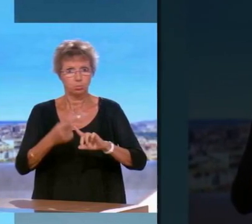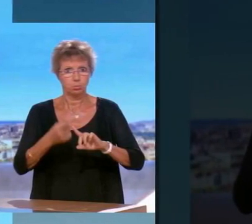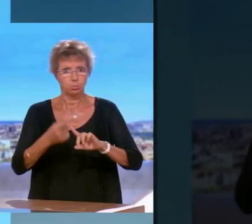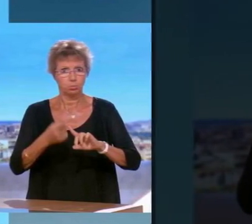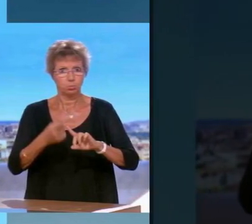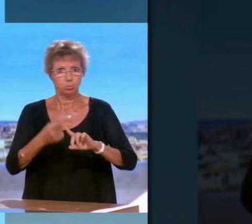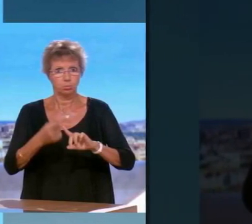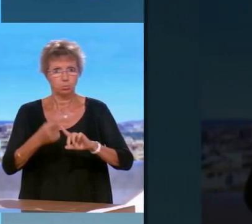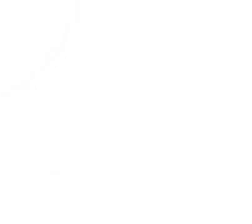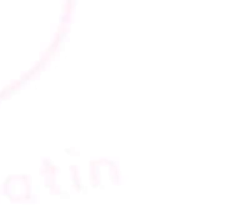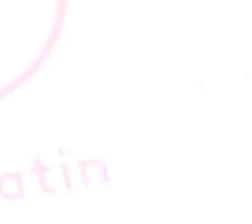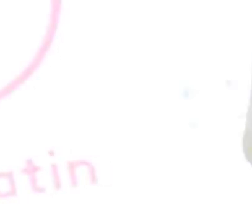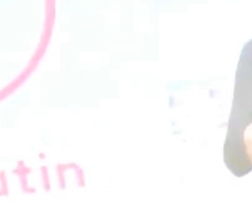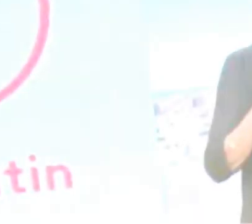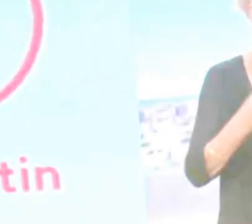inaperçues.